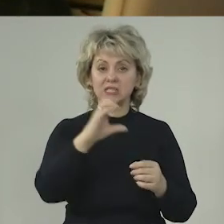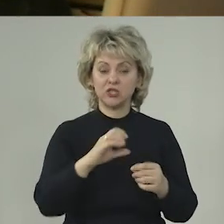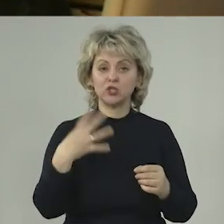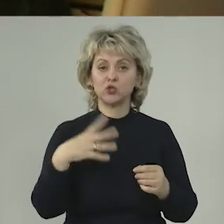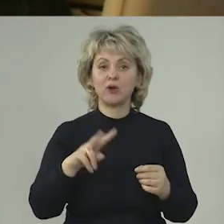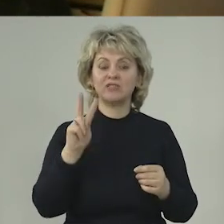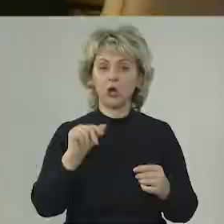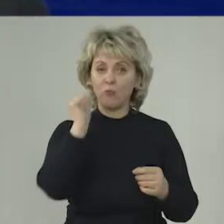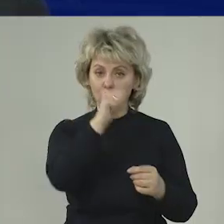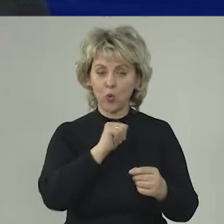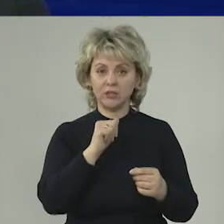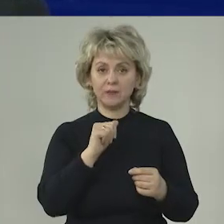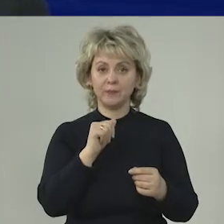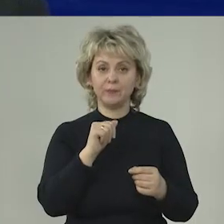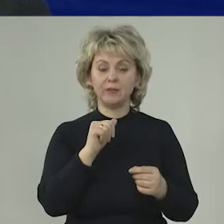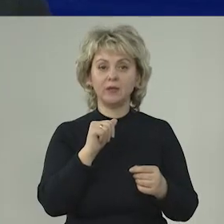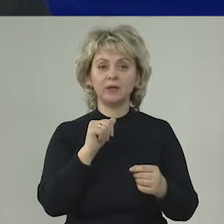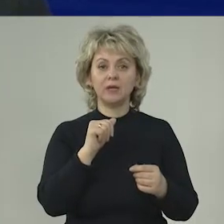сентября 1942 года